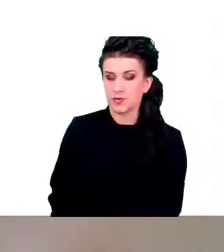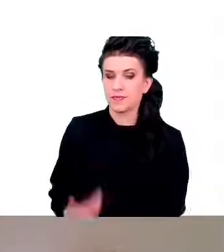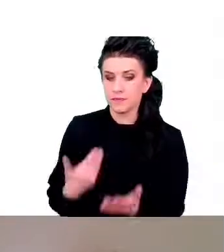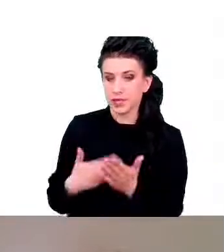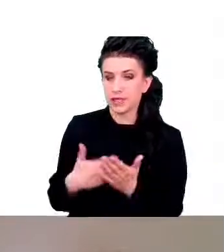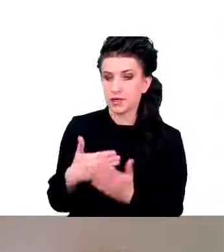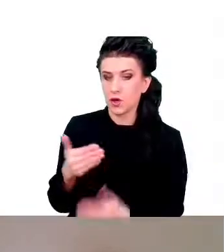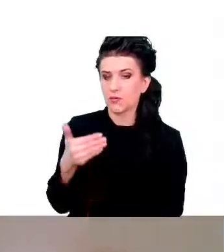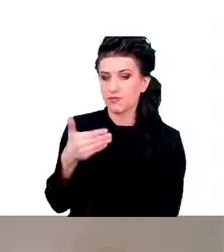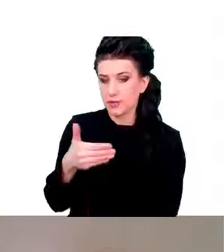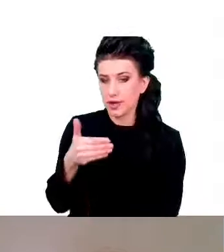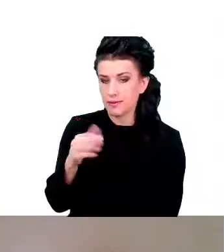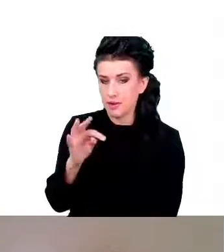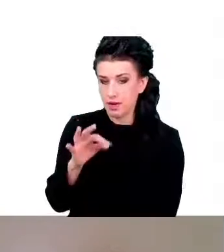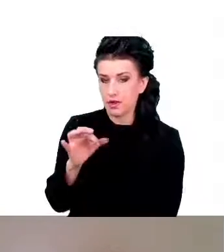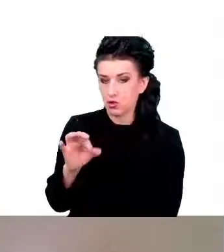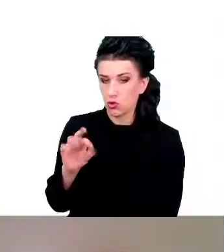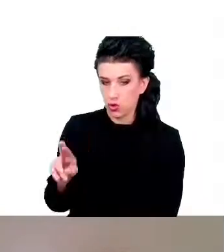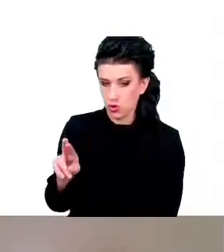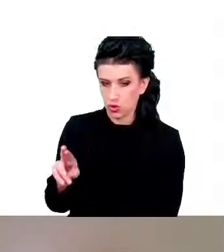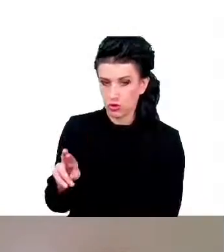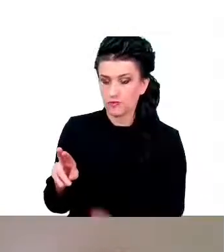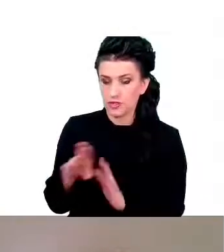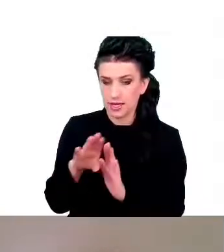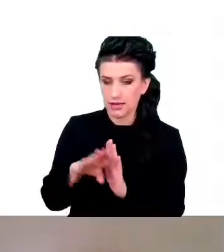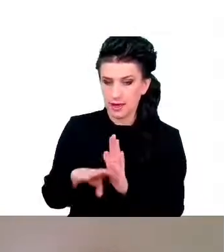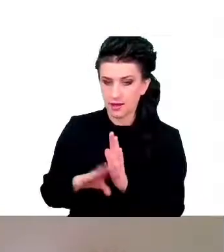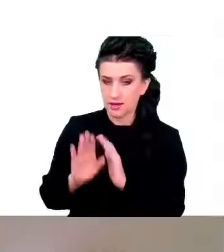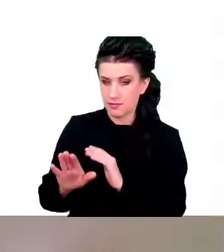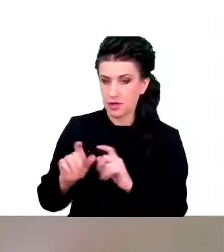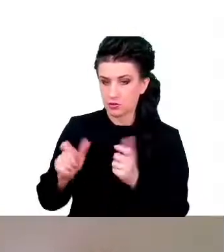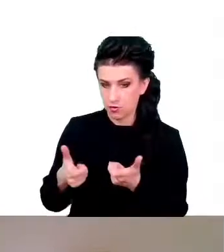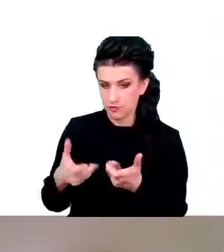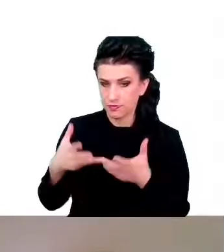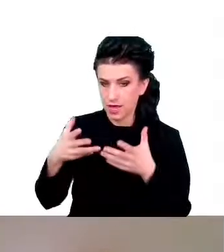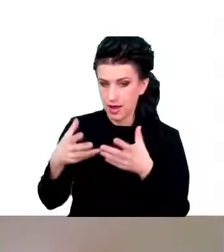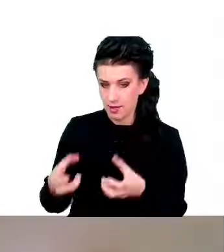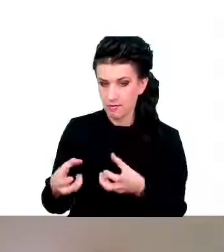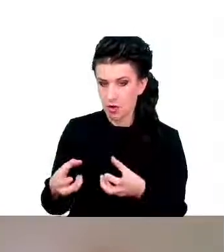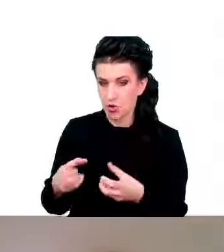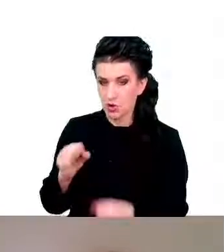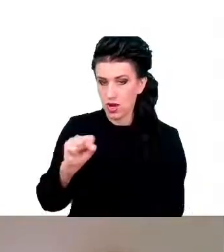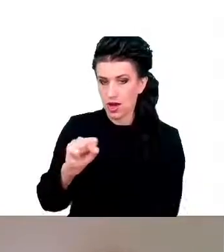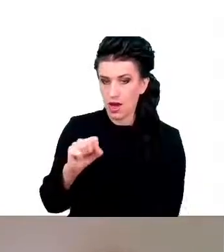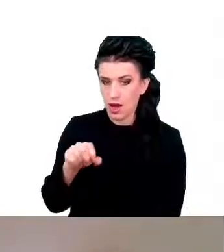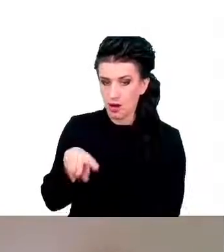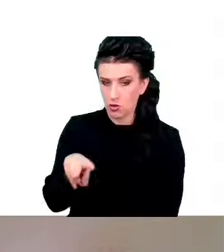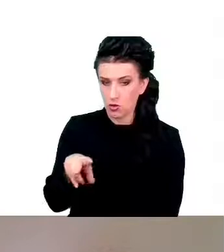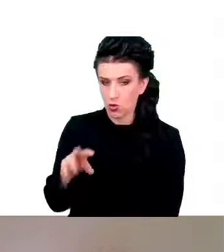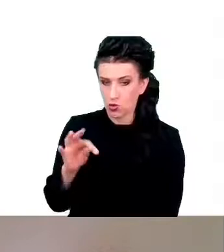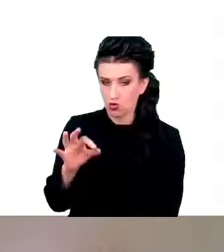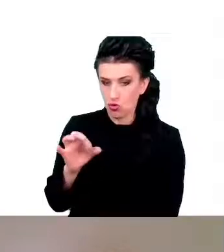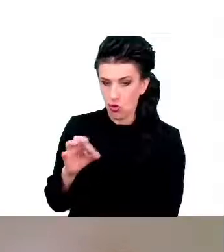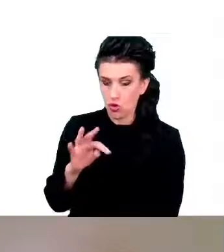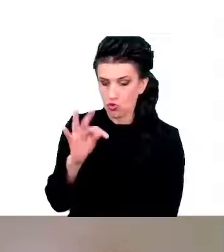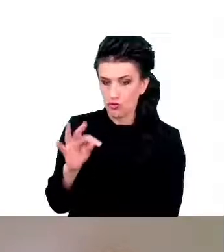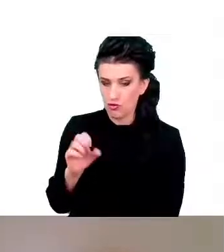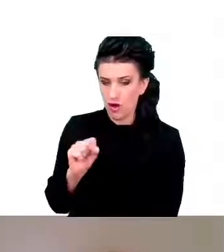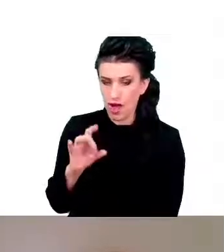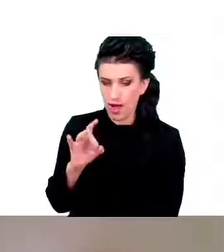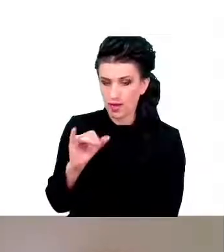jedną z jej funkcji jest to, że hamuje autofagię, czyli ten proces usuwania